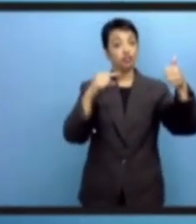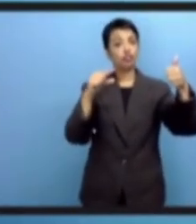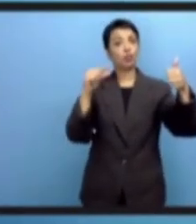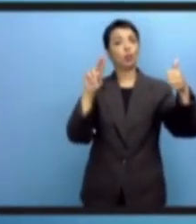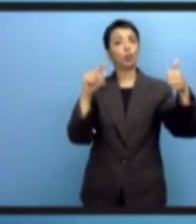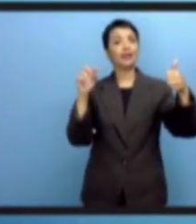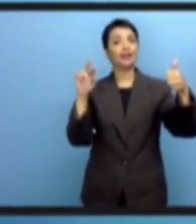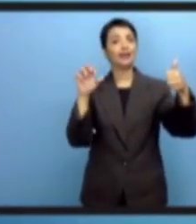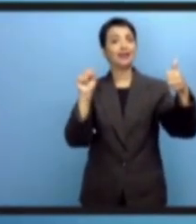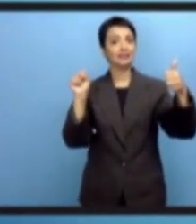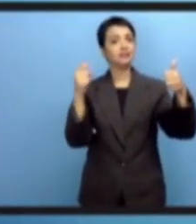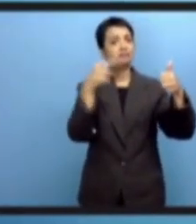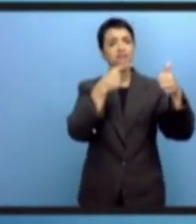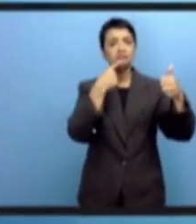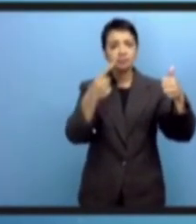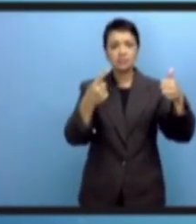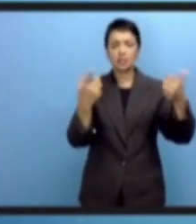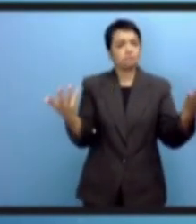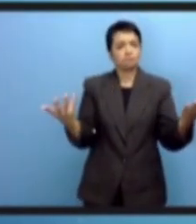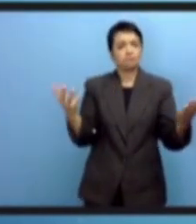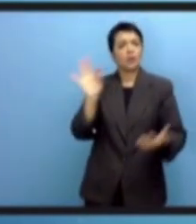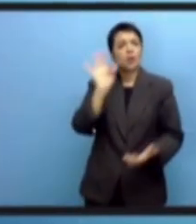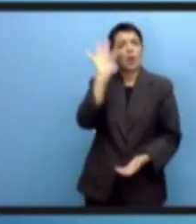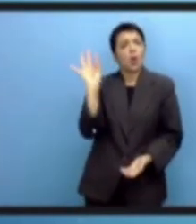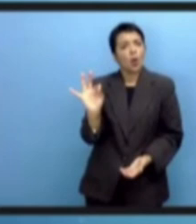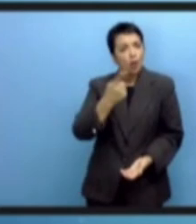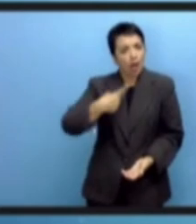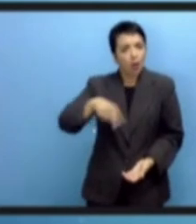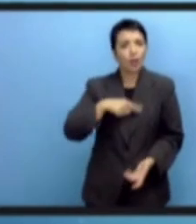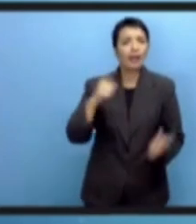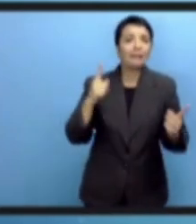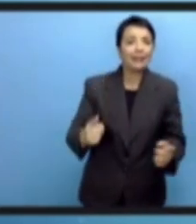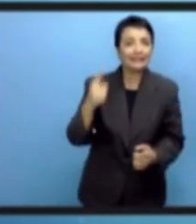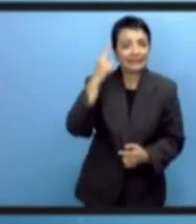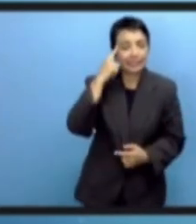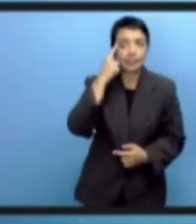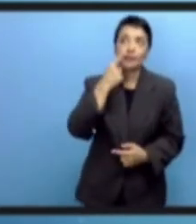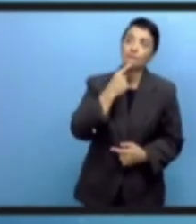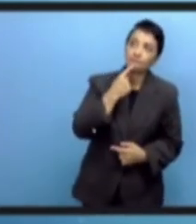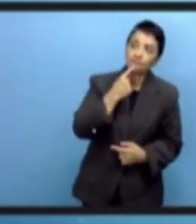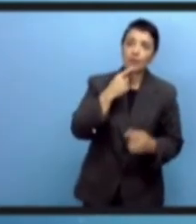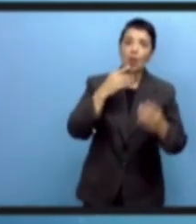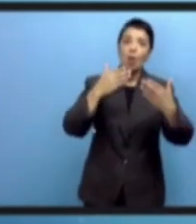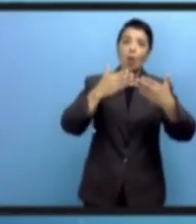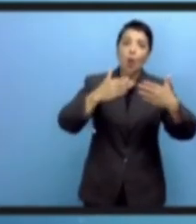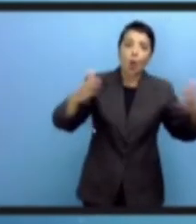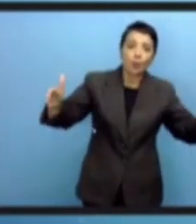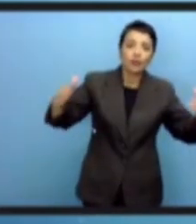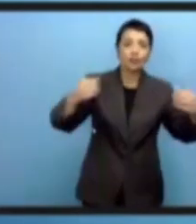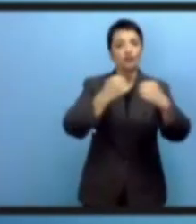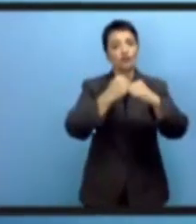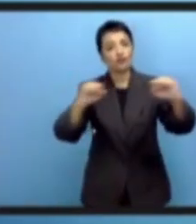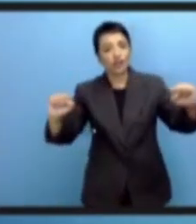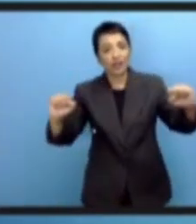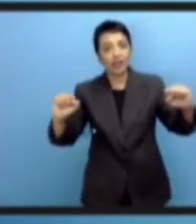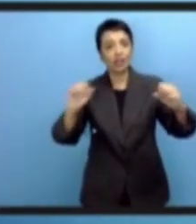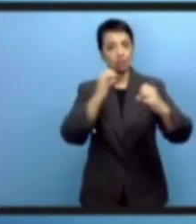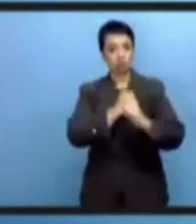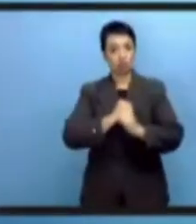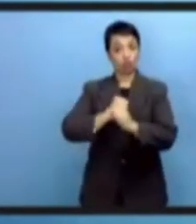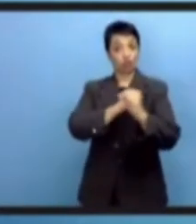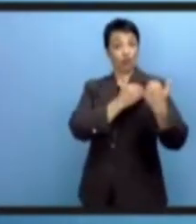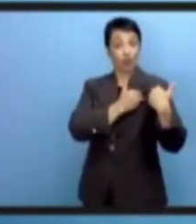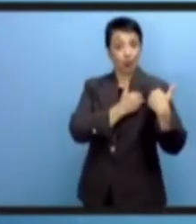несколько минут посвятить вопросам глобального цифрового договора. Генеральный секретарь в своем обращении к